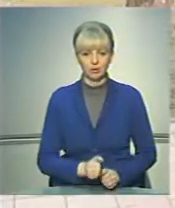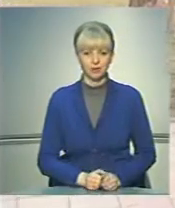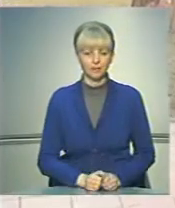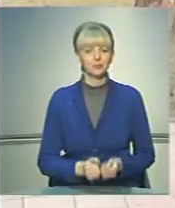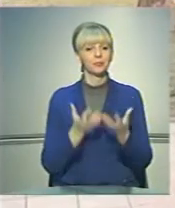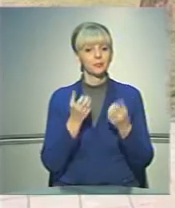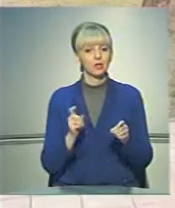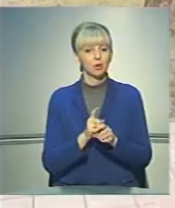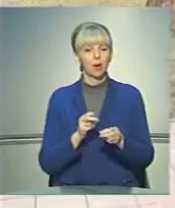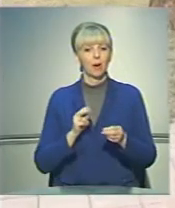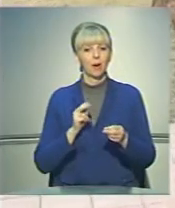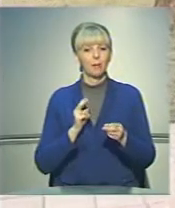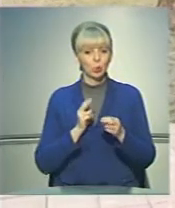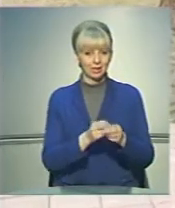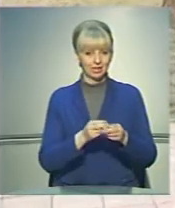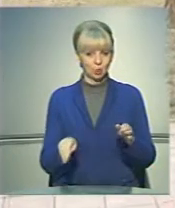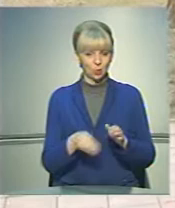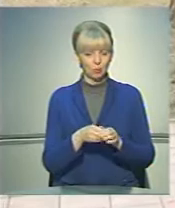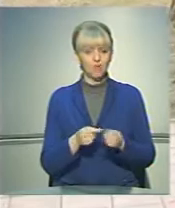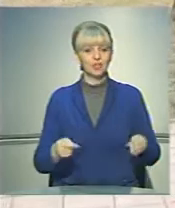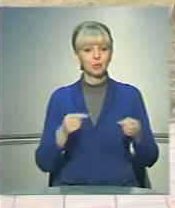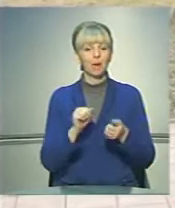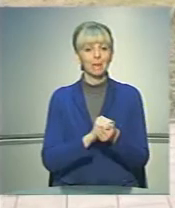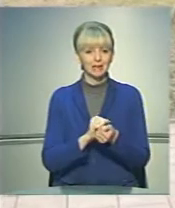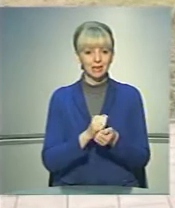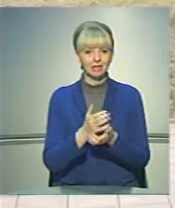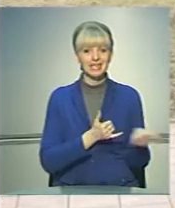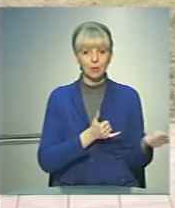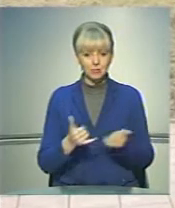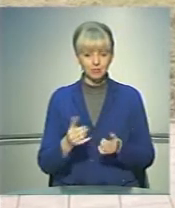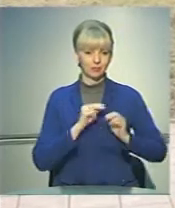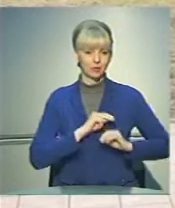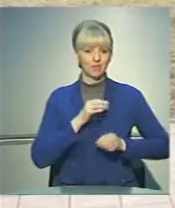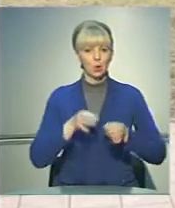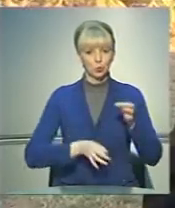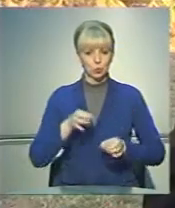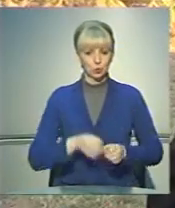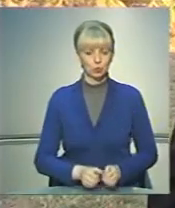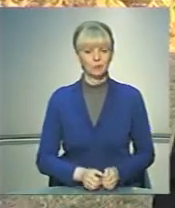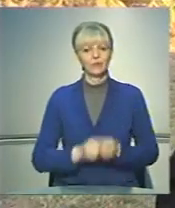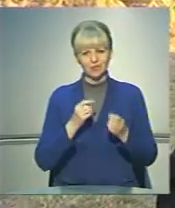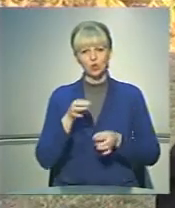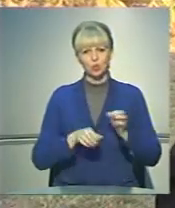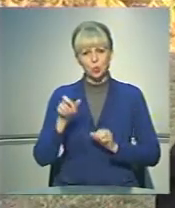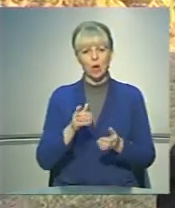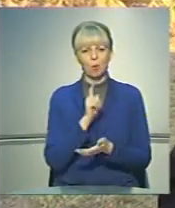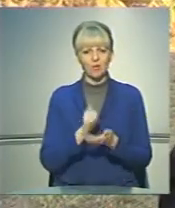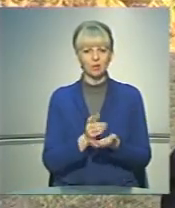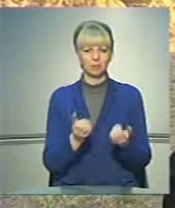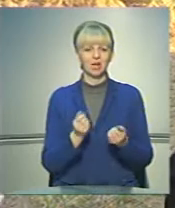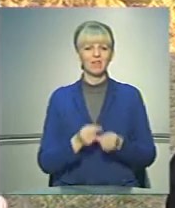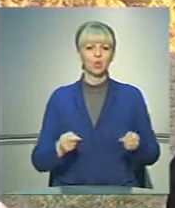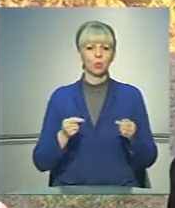А ще, аби протидіяти корупції, відповідне матеріальне забезпечення працівників суду. Звичайно, суддя повинен мати і